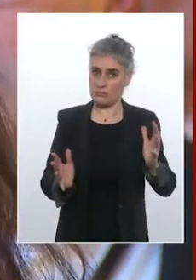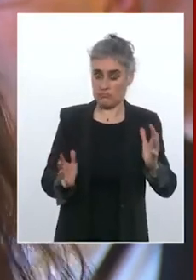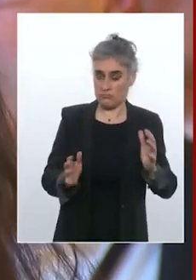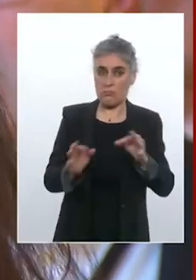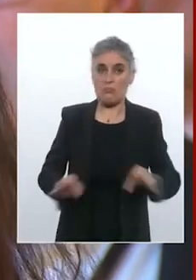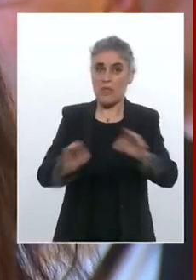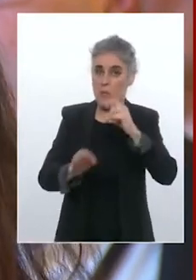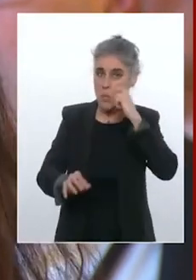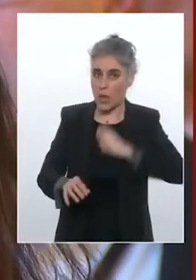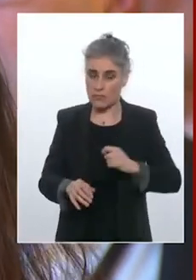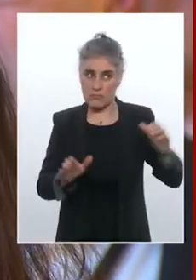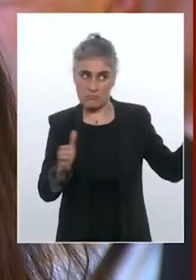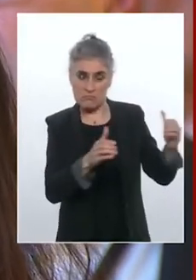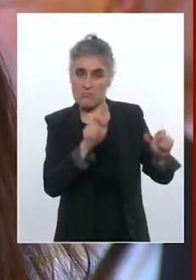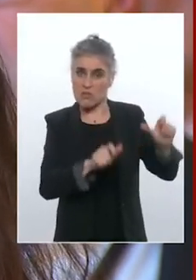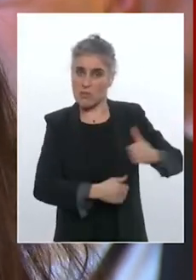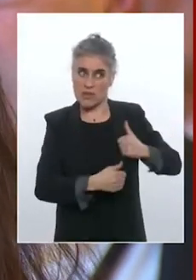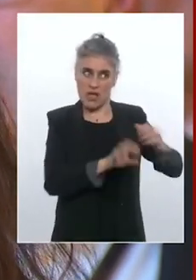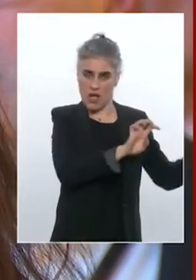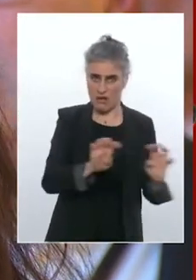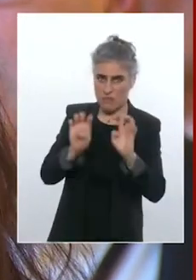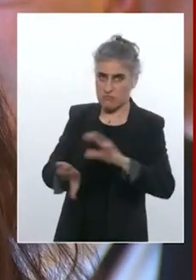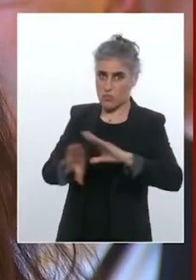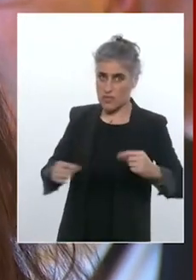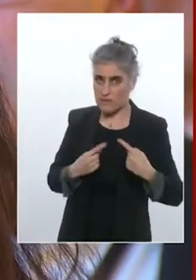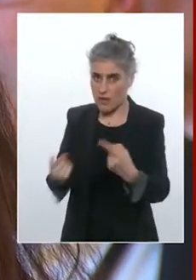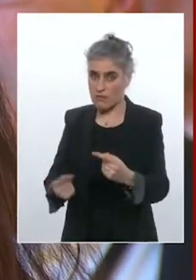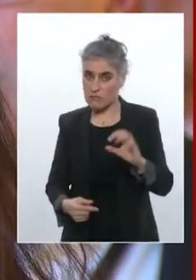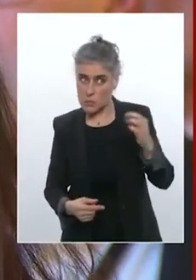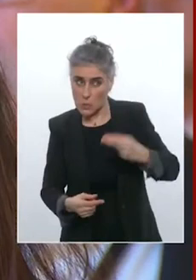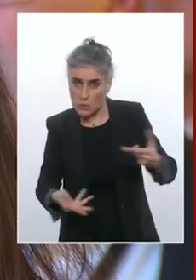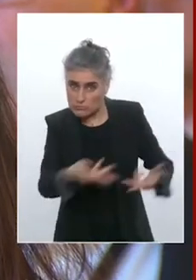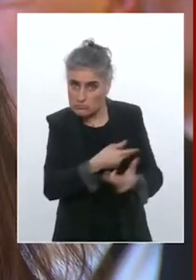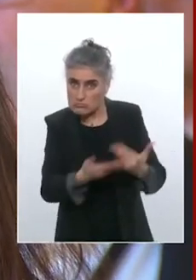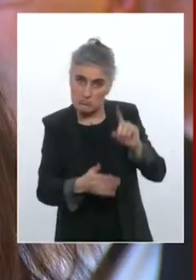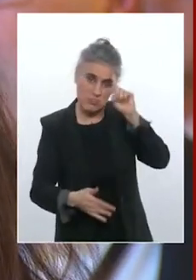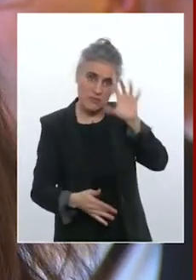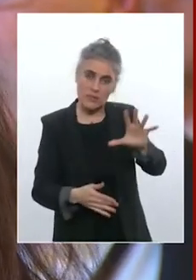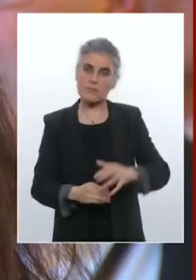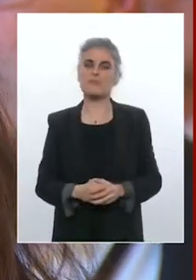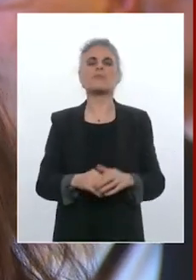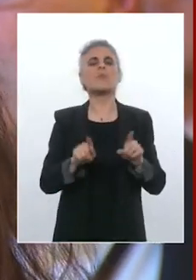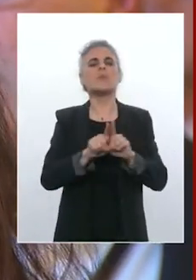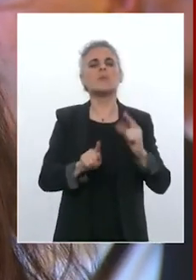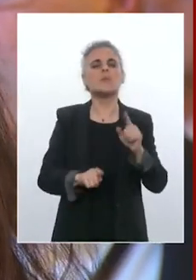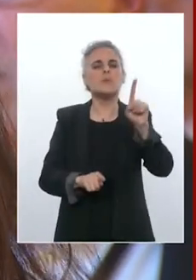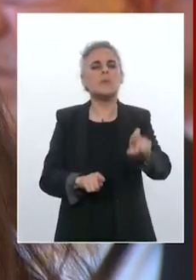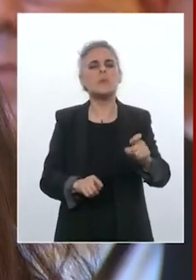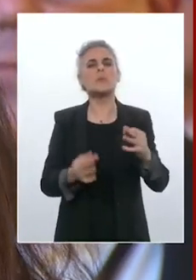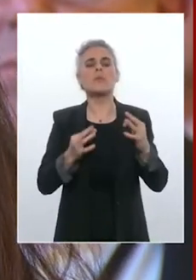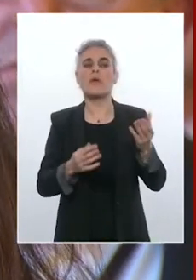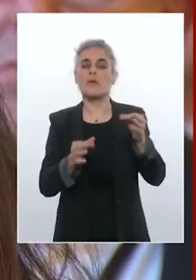'hui ? Qu-ce que vous en pensez ? Et qu'en est-il ? Et deuxième question sur la proposition de la République tchèque d'envoyer des centaines, enfin